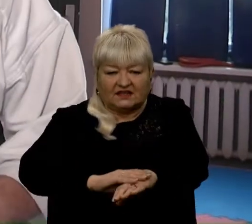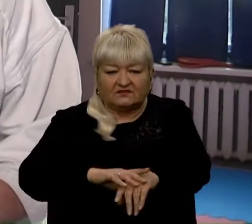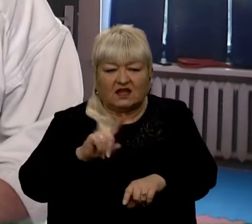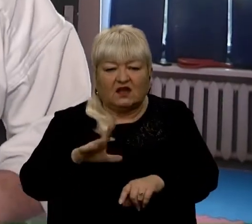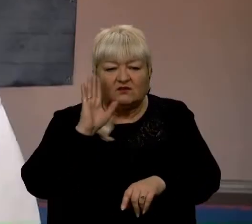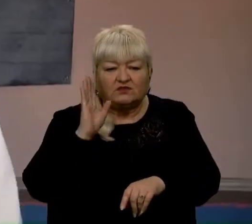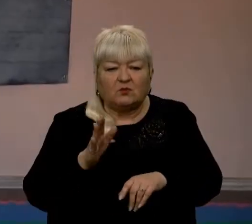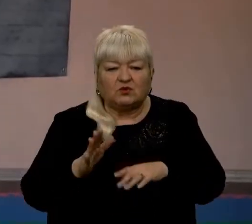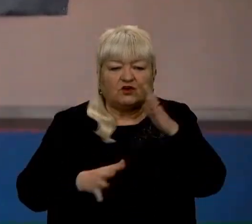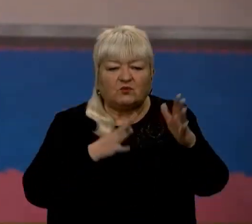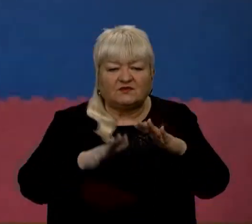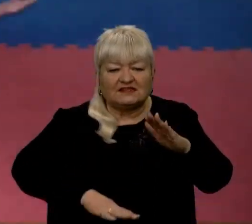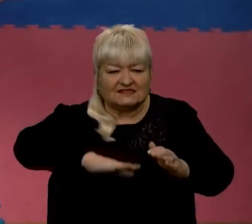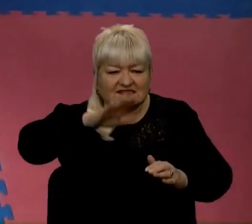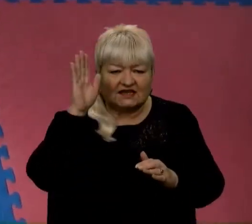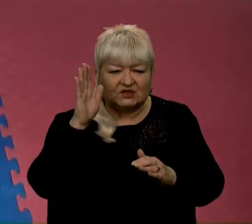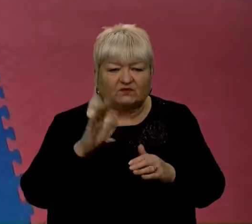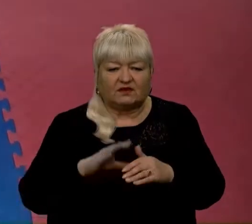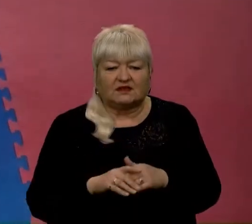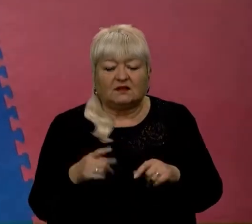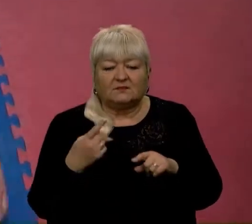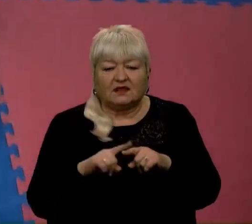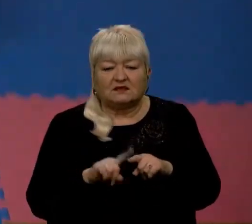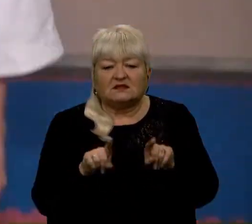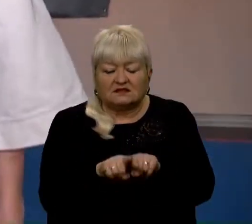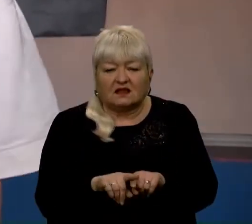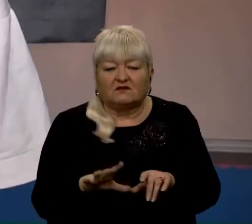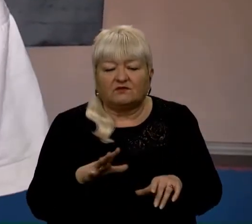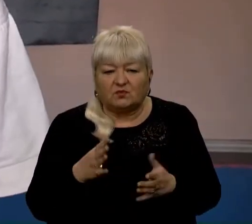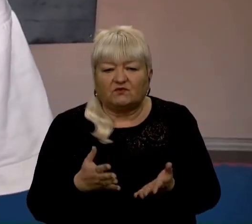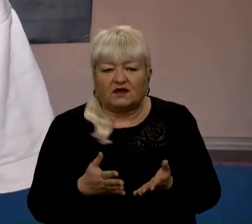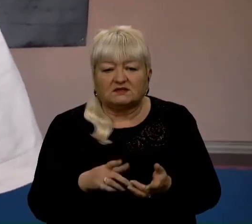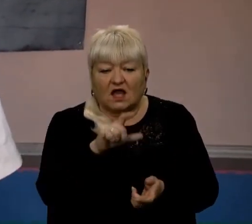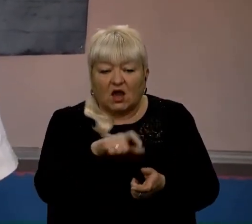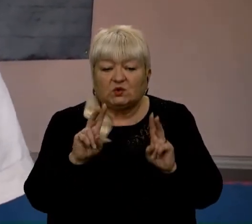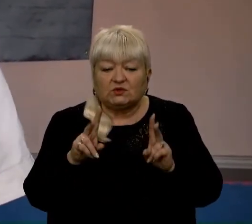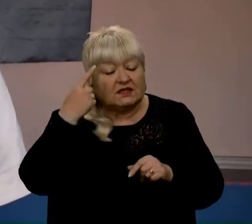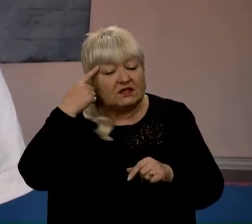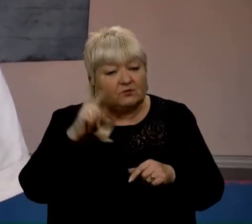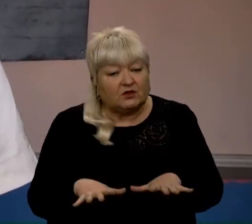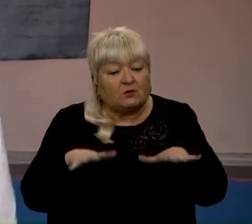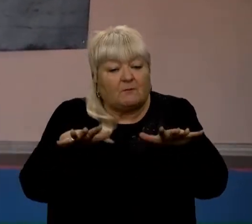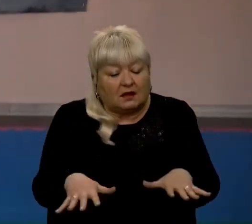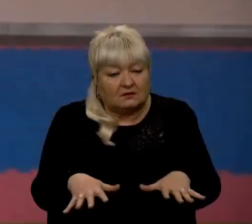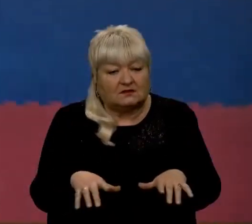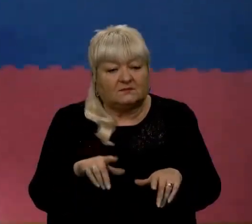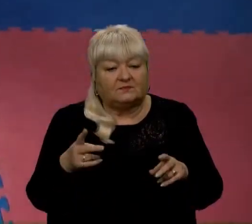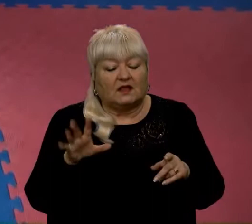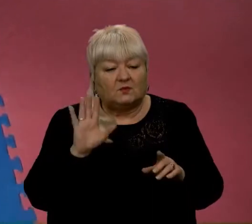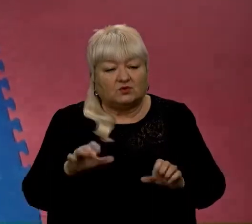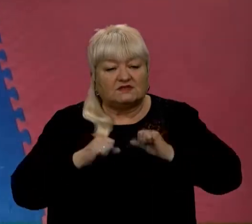закидувати якомога найвища, тому що це по інерції так відбувається. Але люди, які вміють падати, будуть старатися, щоб кут